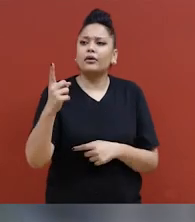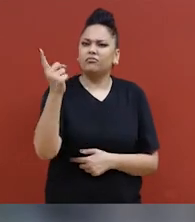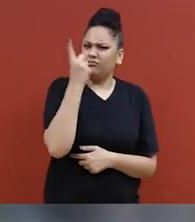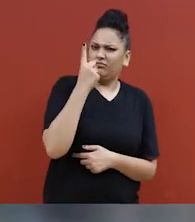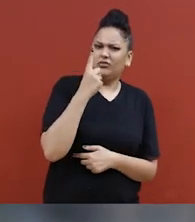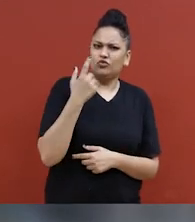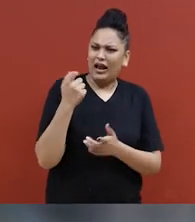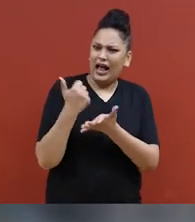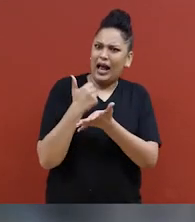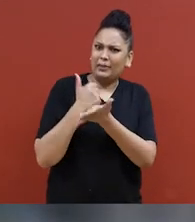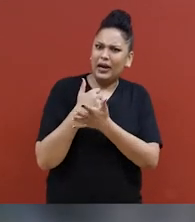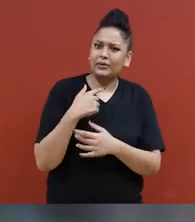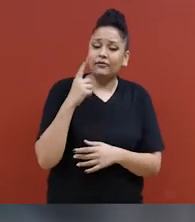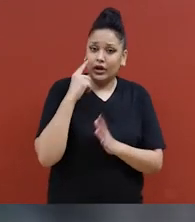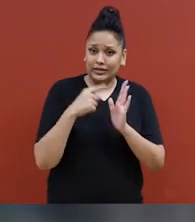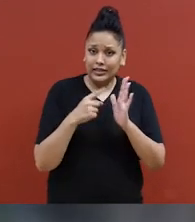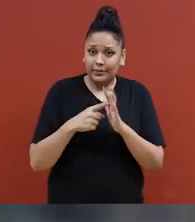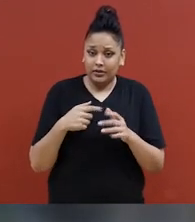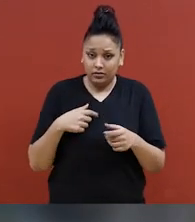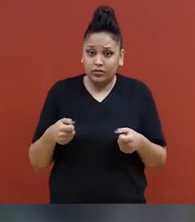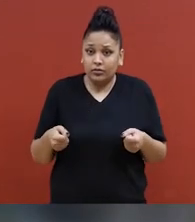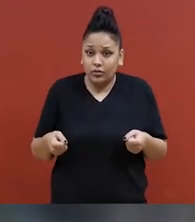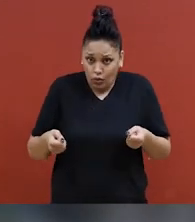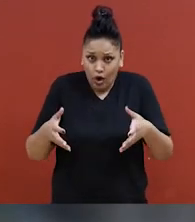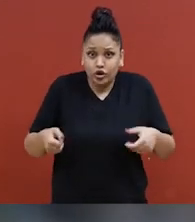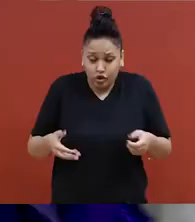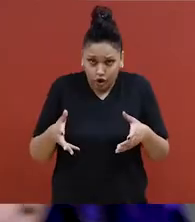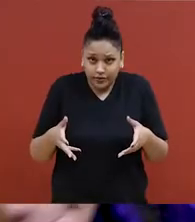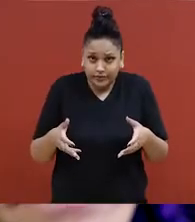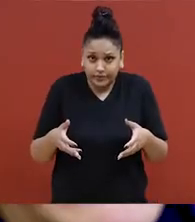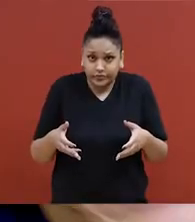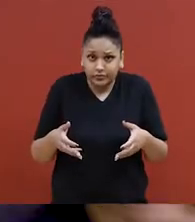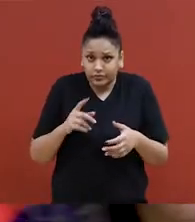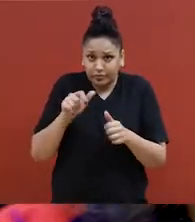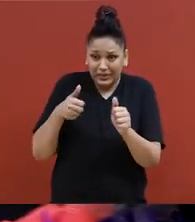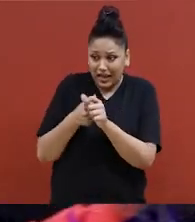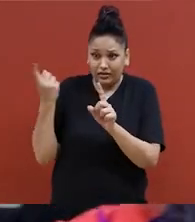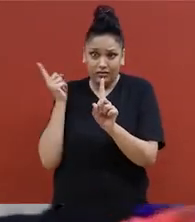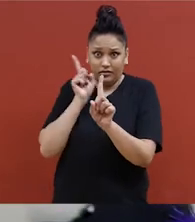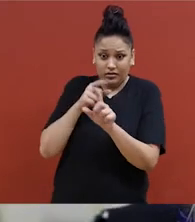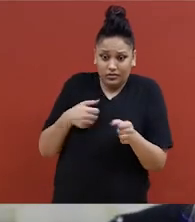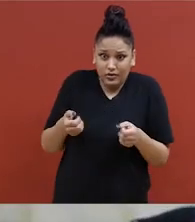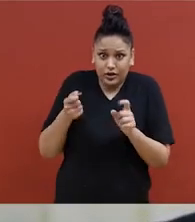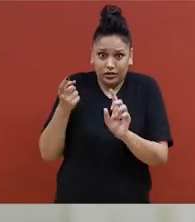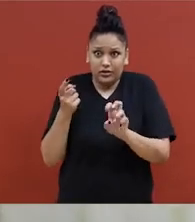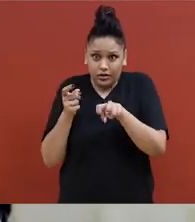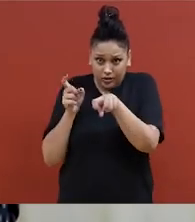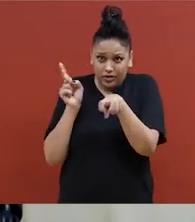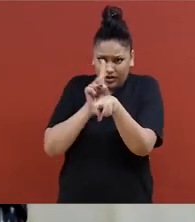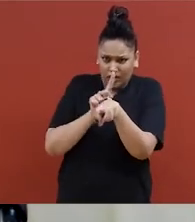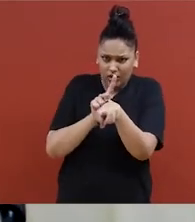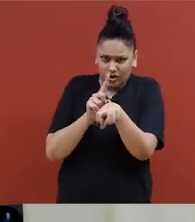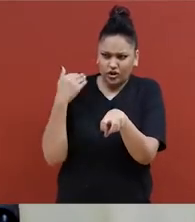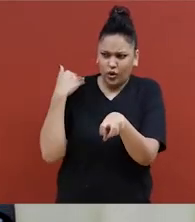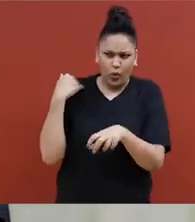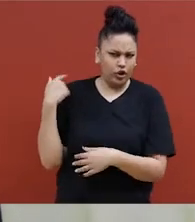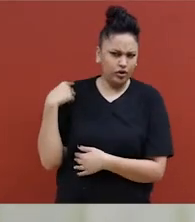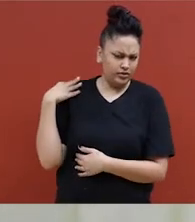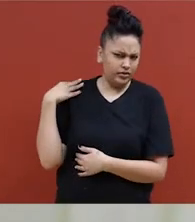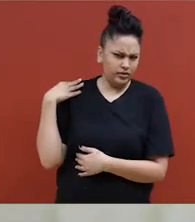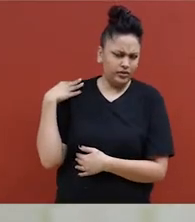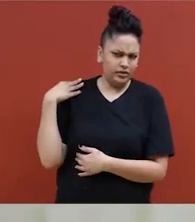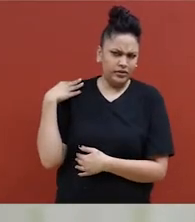c'est normal de toucher à mon guidon. Et pour moi, mon guidon, c'est comme mes épaules. Donc, quand quelqu'un veut automatiquement toucher à ma chaise, je lui dis,